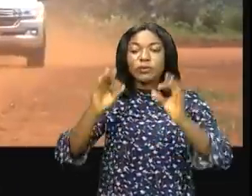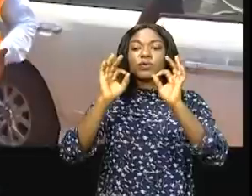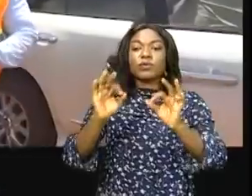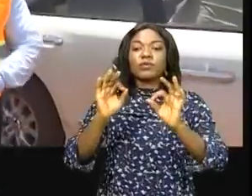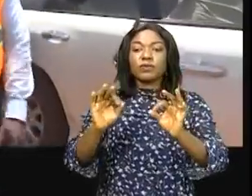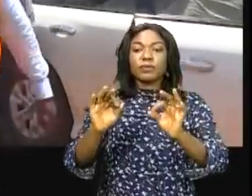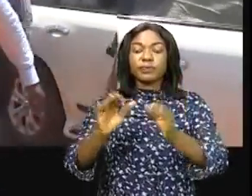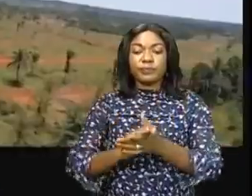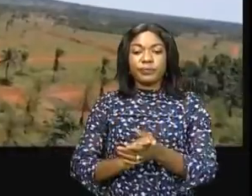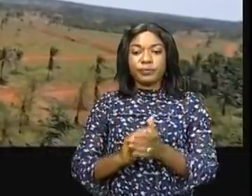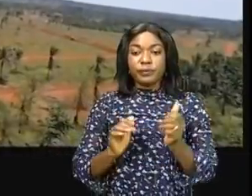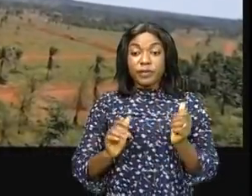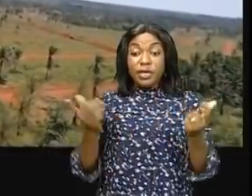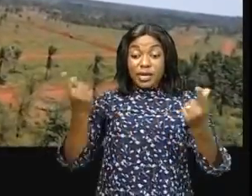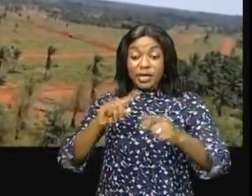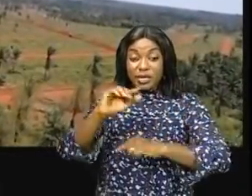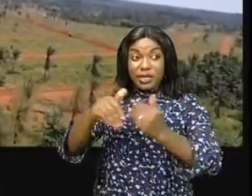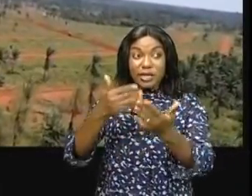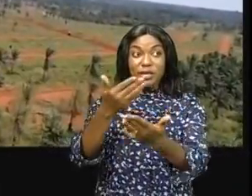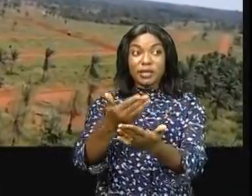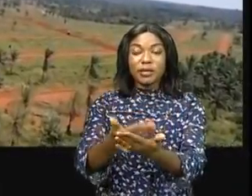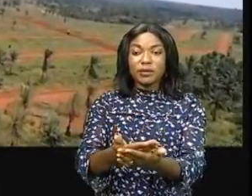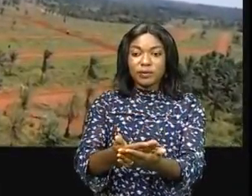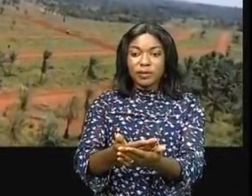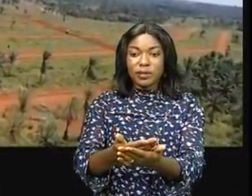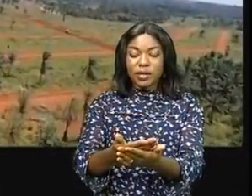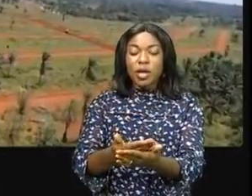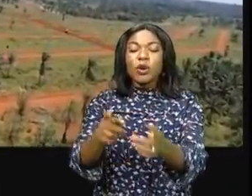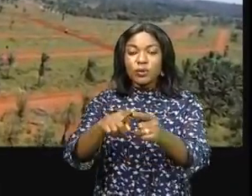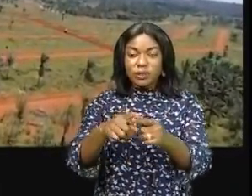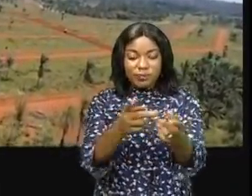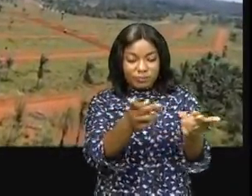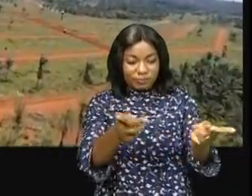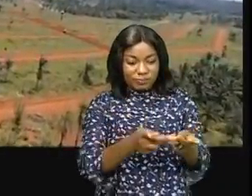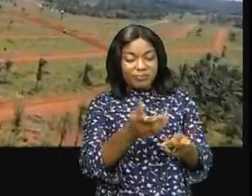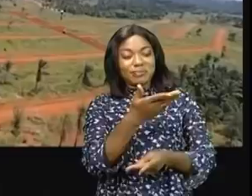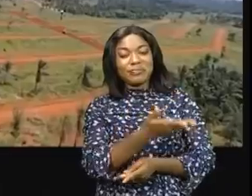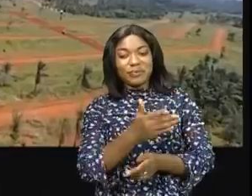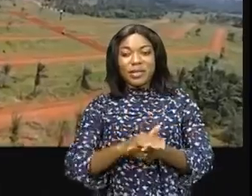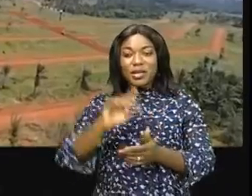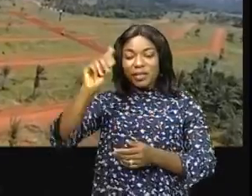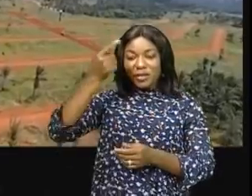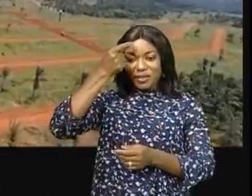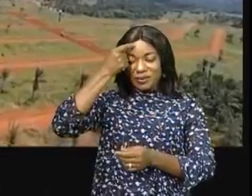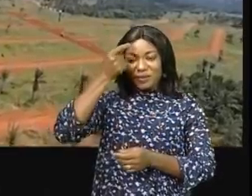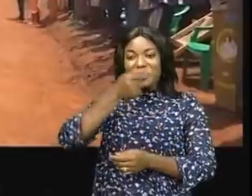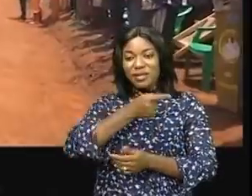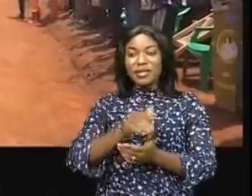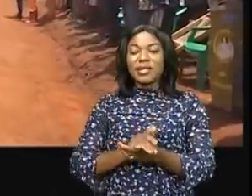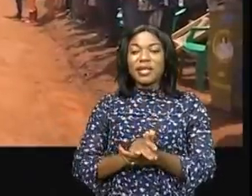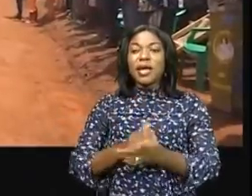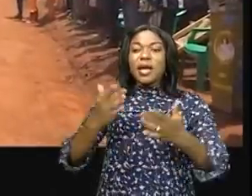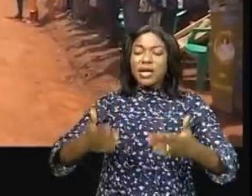Quand il arrive dans cette concession de vie un véritable quartier urbanisé, Christophe Bessénénon a atteint l'homme comblé de joie